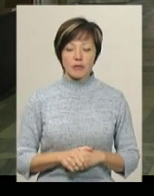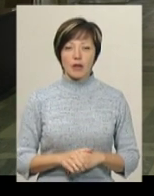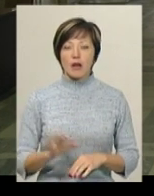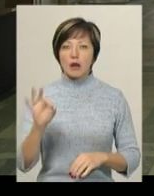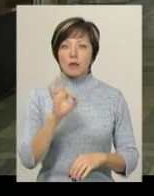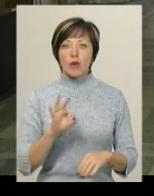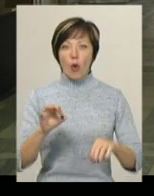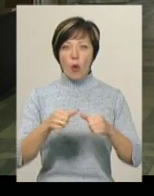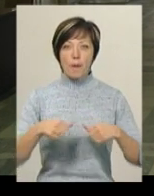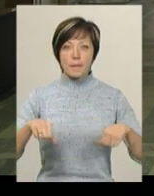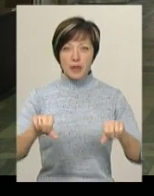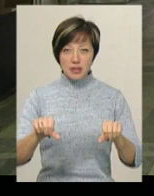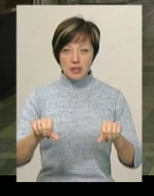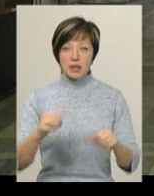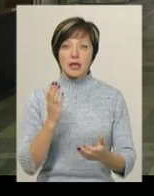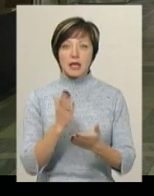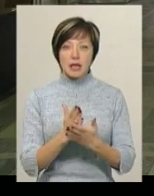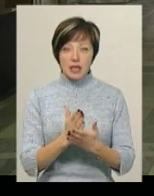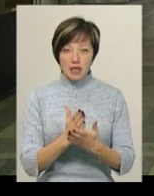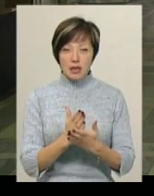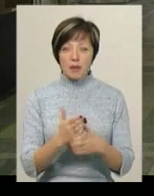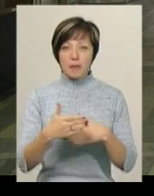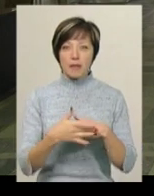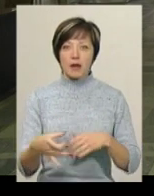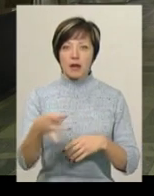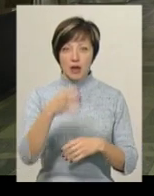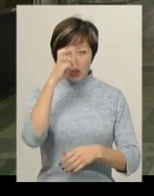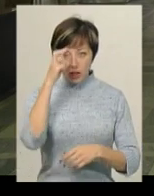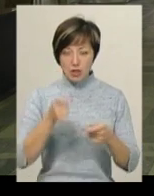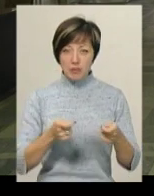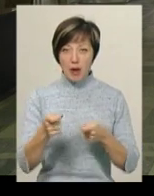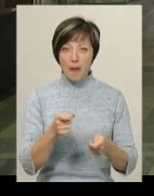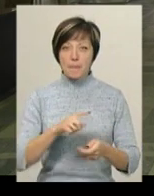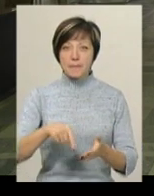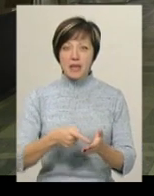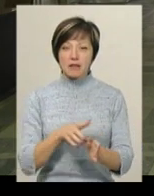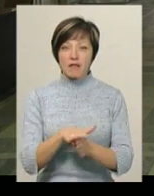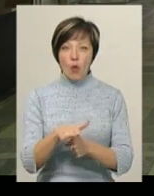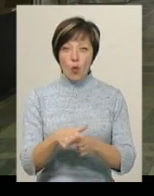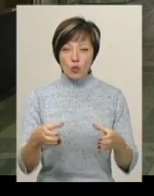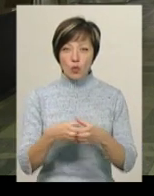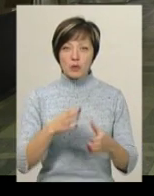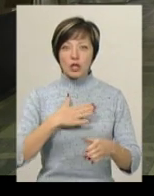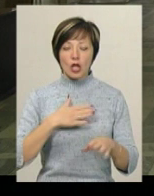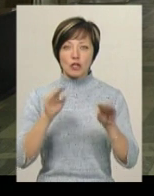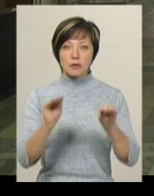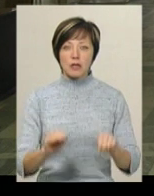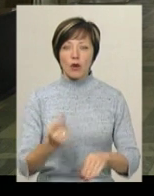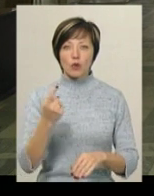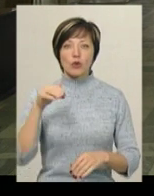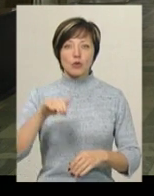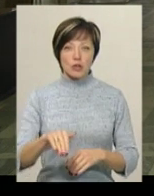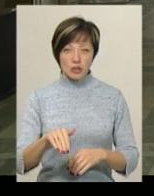Стосовно комісії, яка є в держадміністрації, міських виконкомах, то за нашими даними, тільки 1